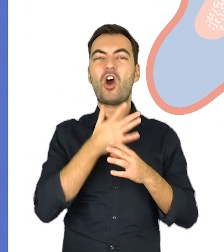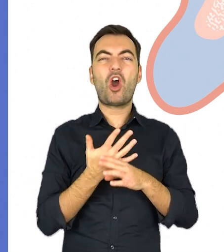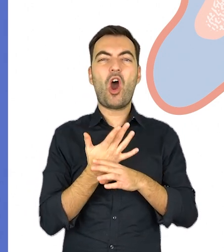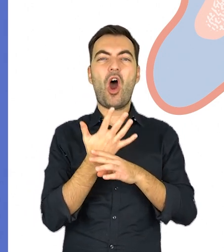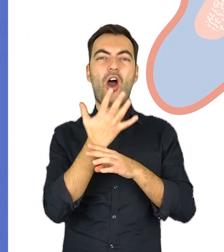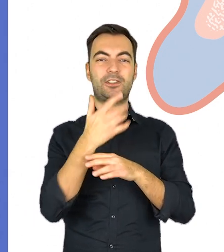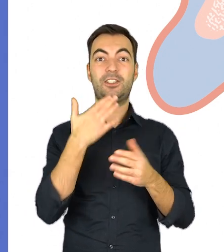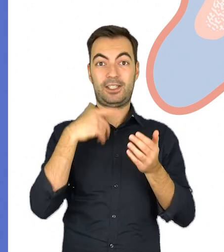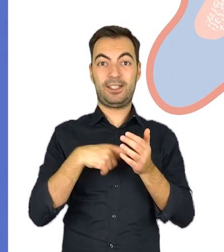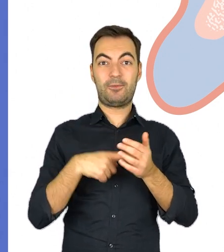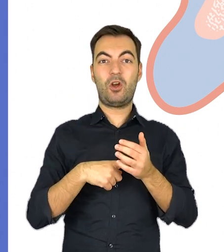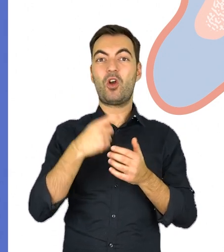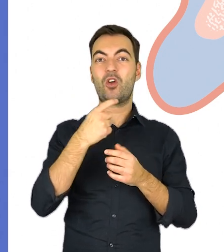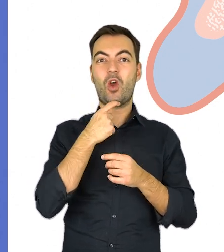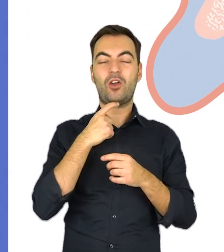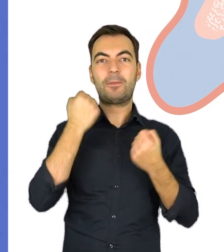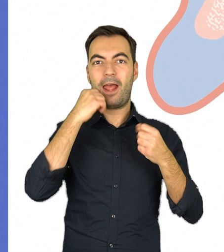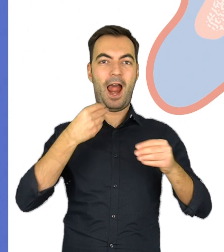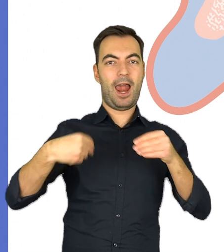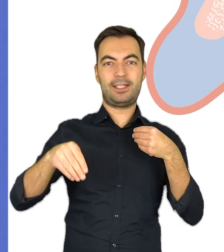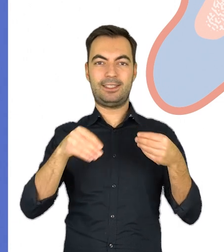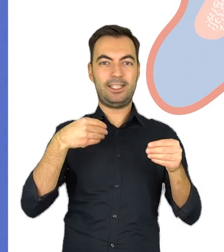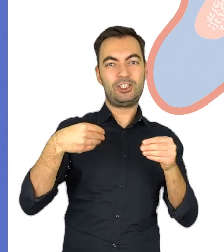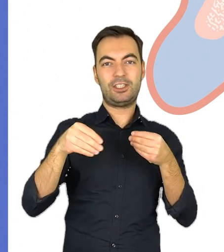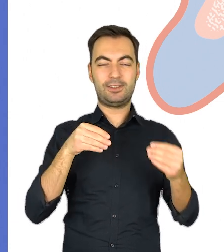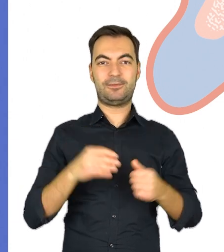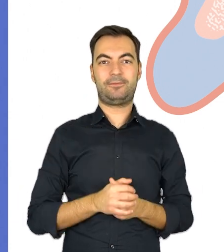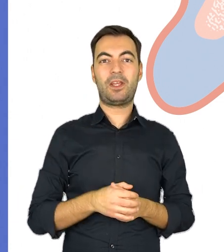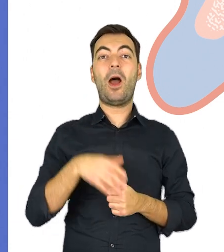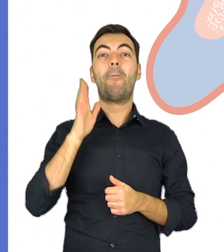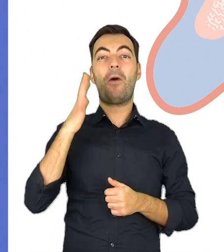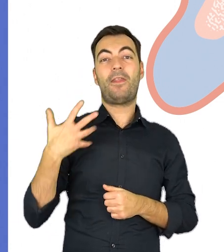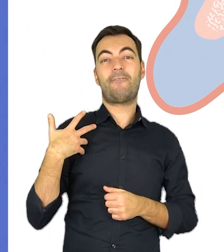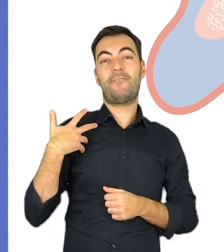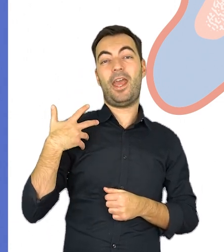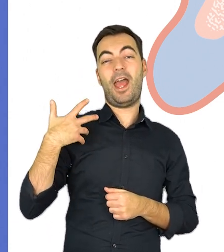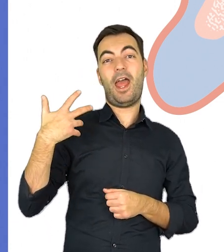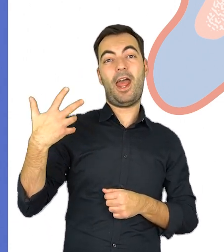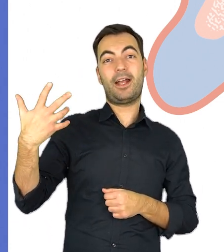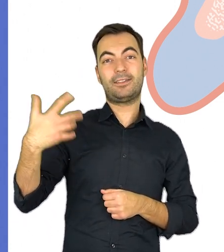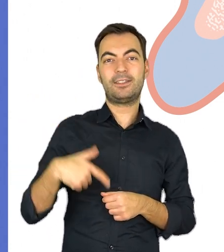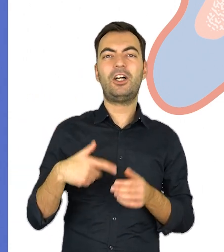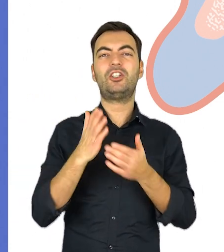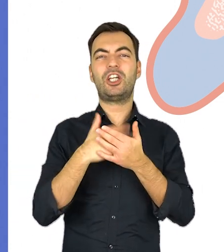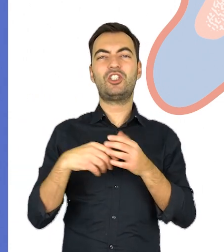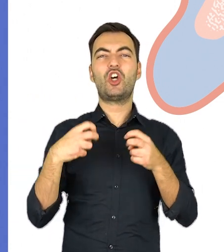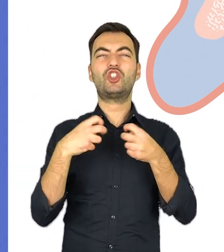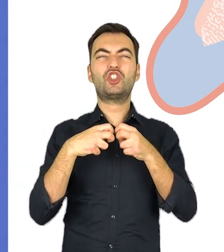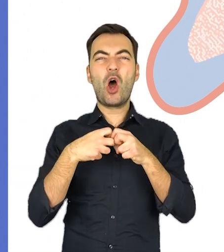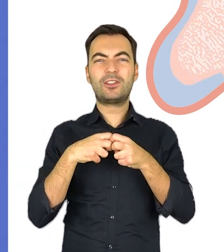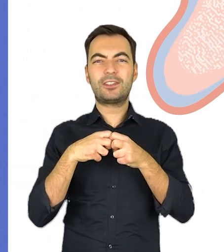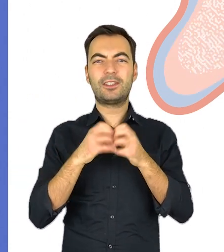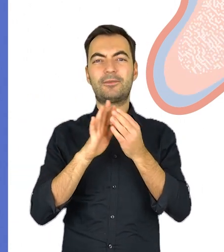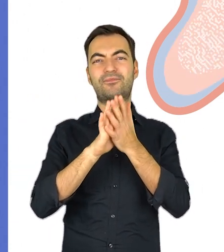ułatwia rośnięcie i sprawia, że szkielet jest bardziej elastyczny. Później, gdy jesteśmy starsi, część